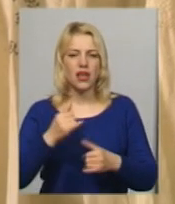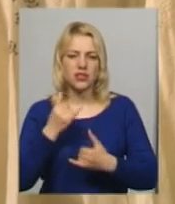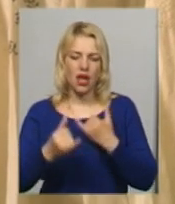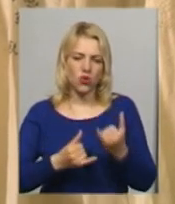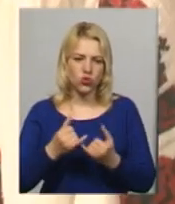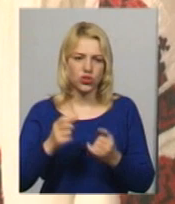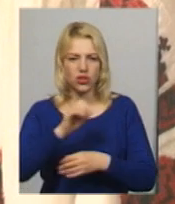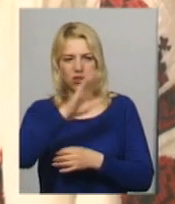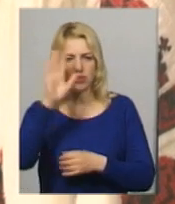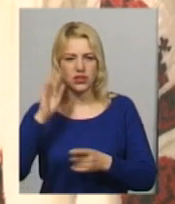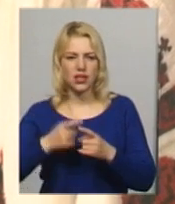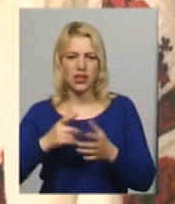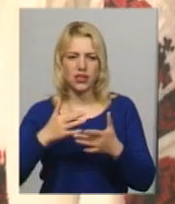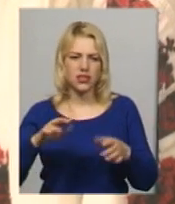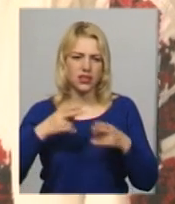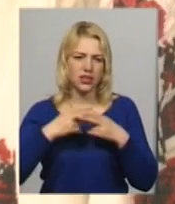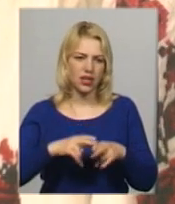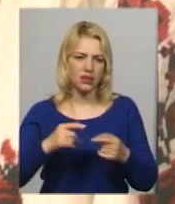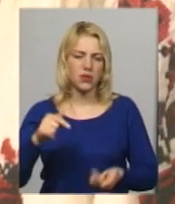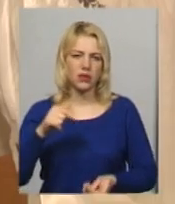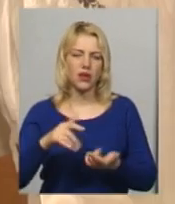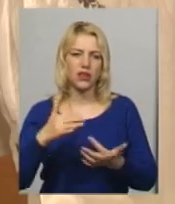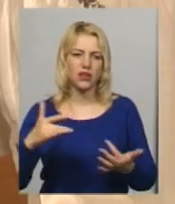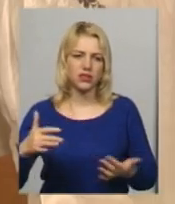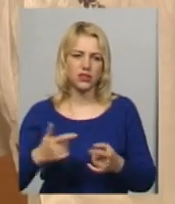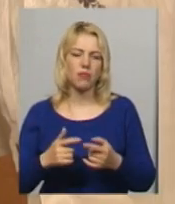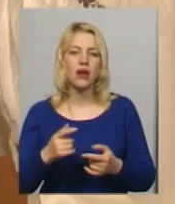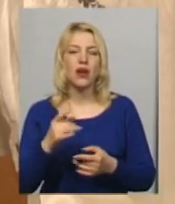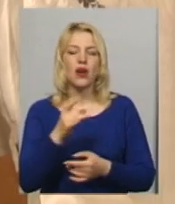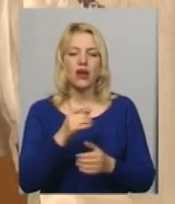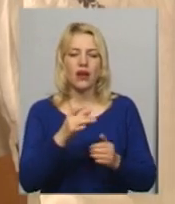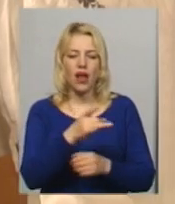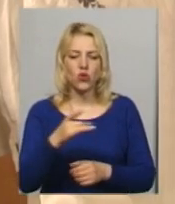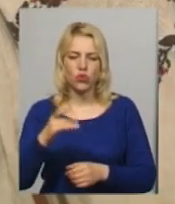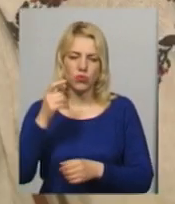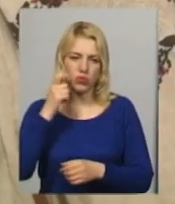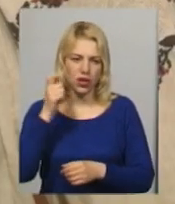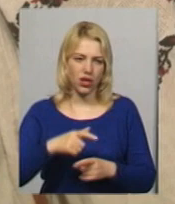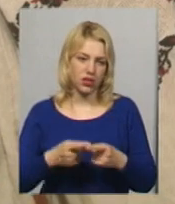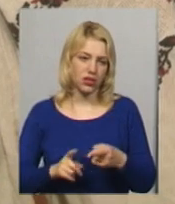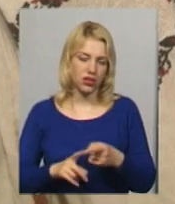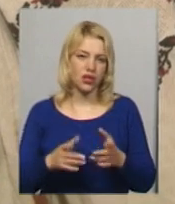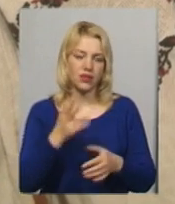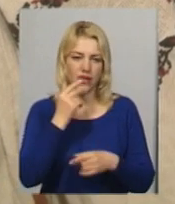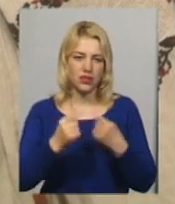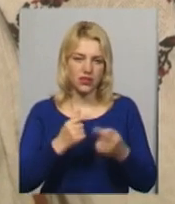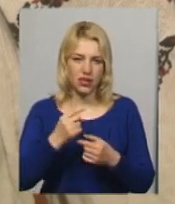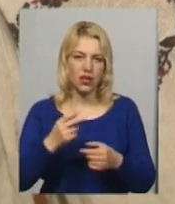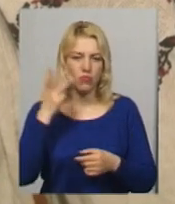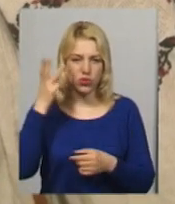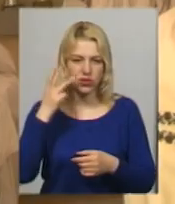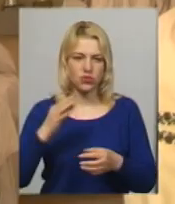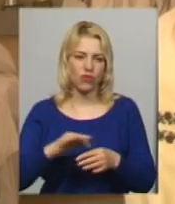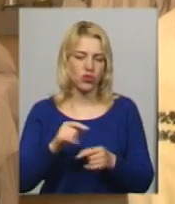різними техніками та притаманними кожному регіону України кольорами і візерунками. За словами власниці колекції, традиційної подільської вишивки тут